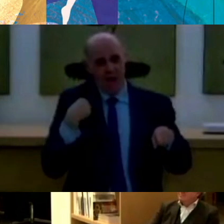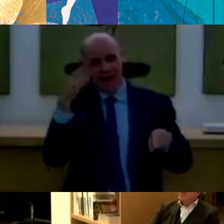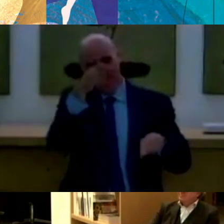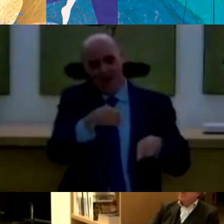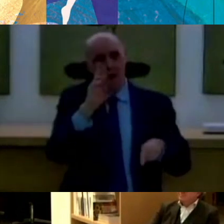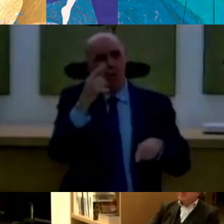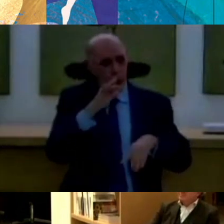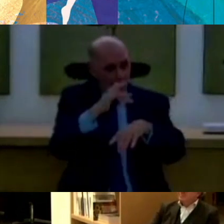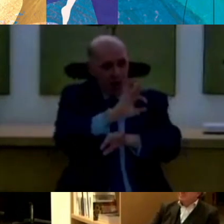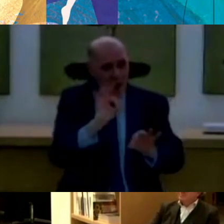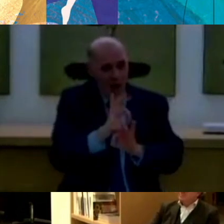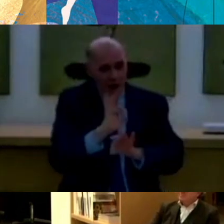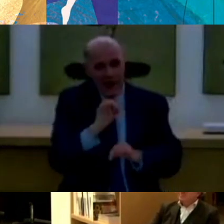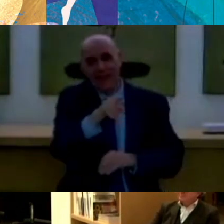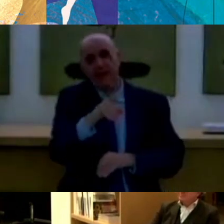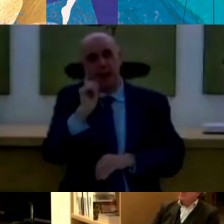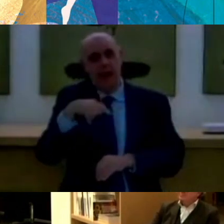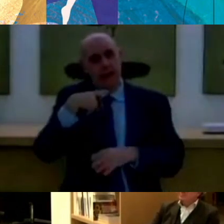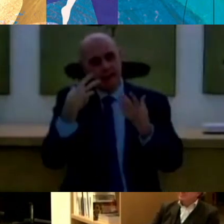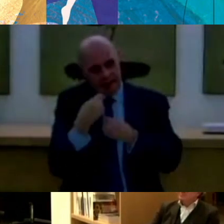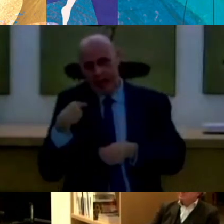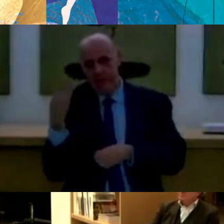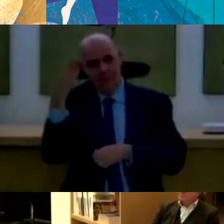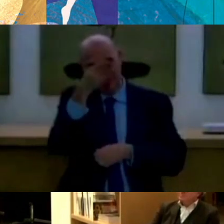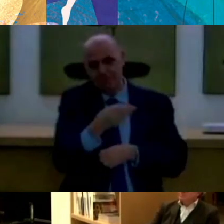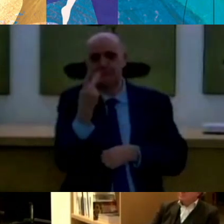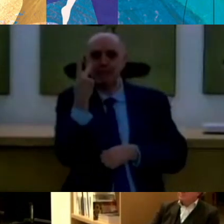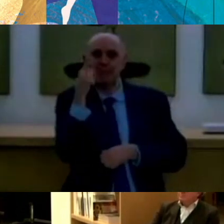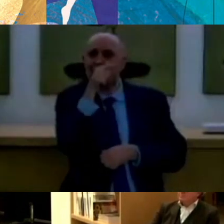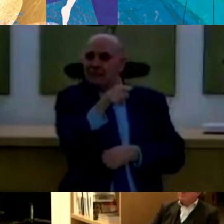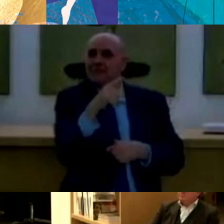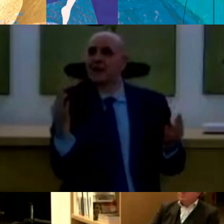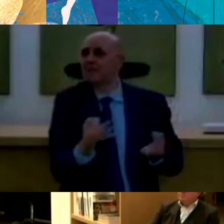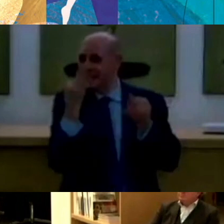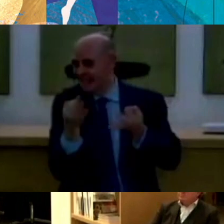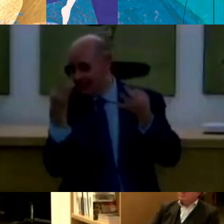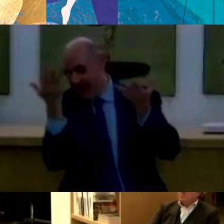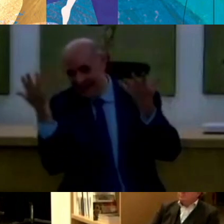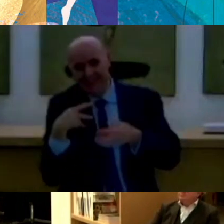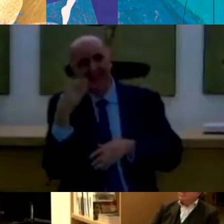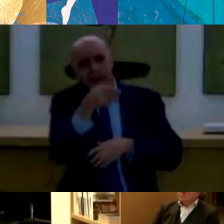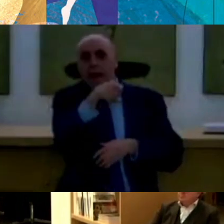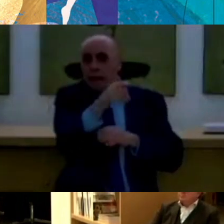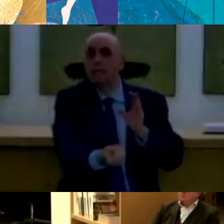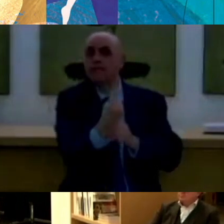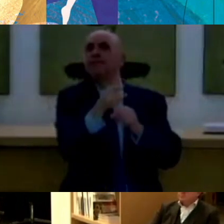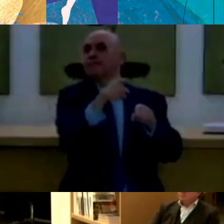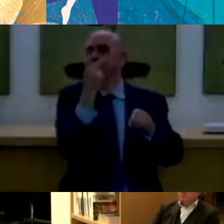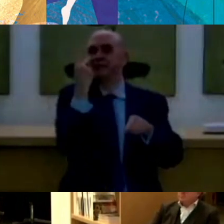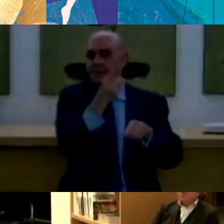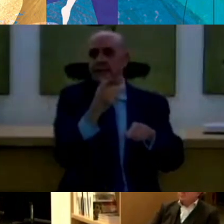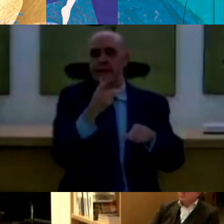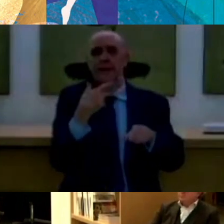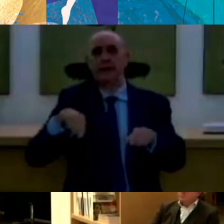non vedo l'ora di fare un salto magari ci andremo insieme a fare una passeggiata perché è lì che si creano le